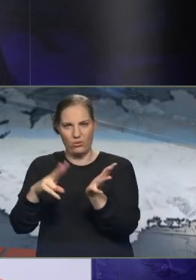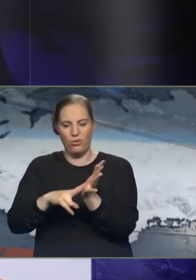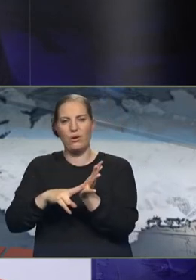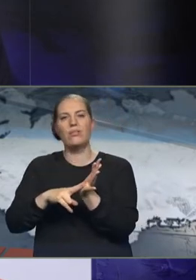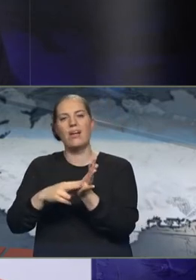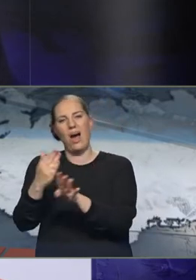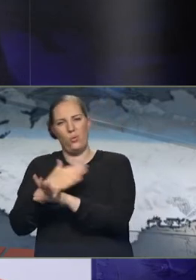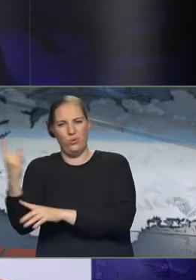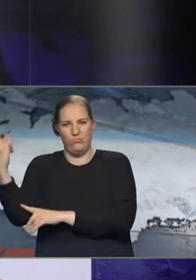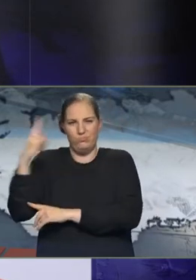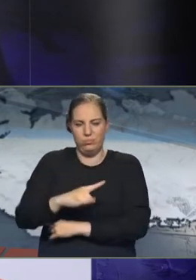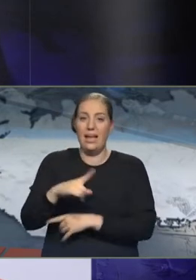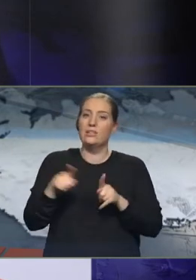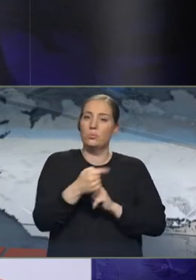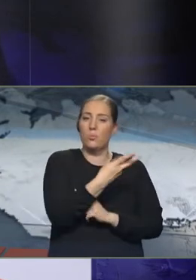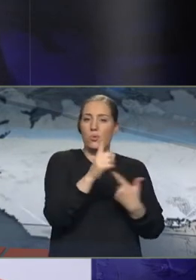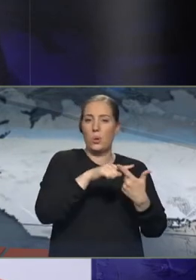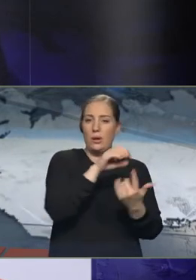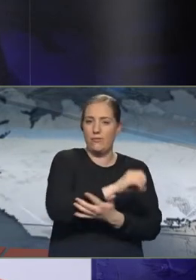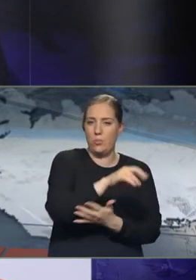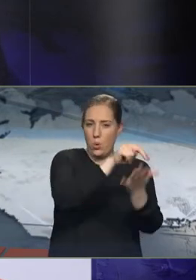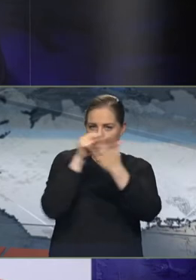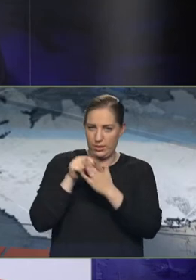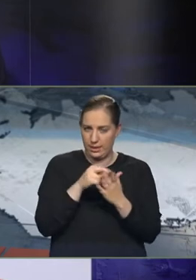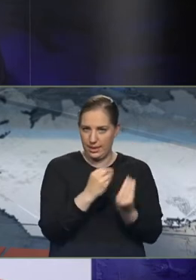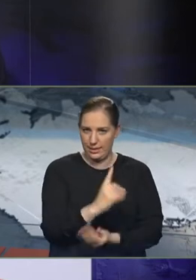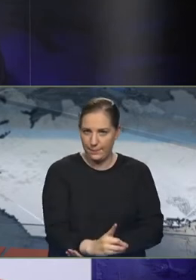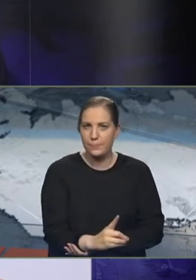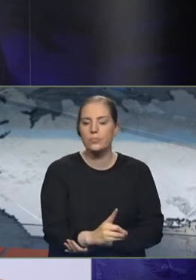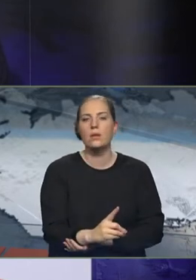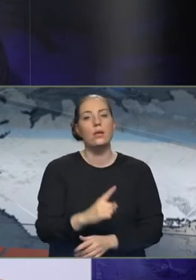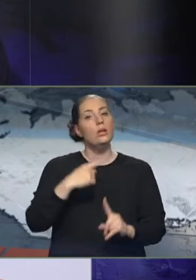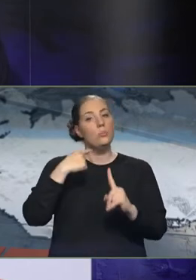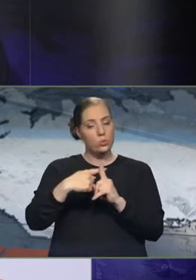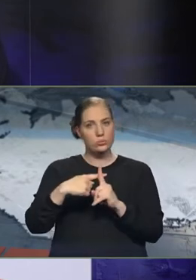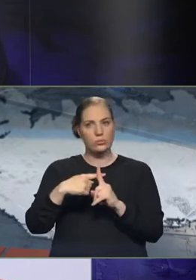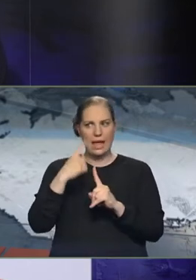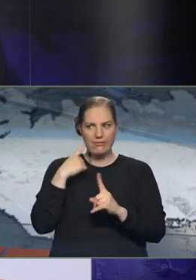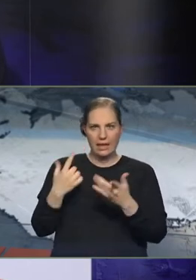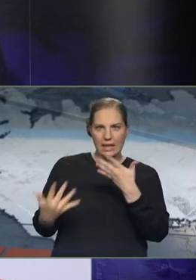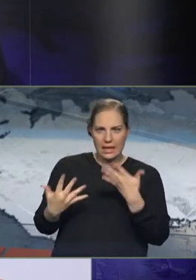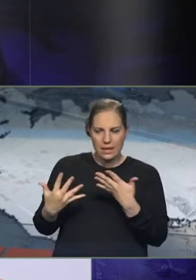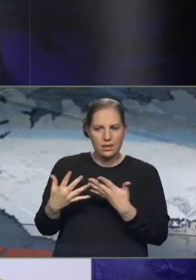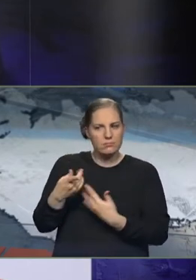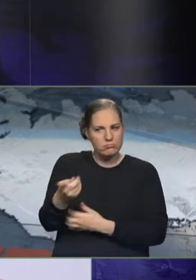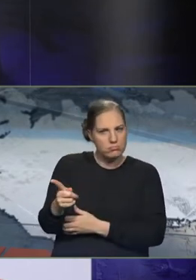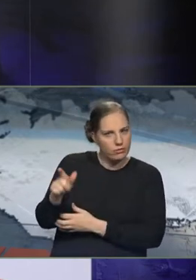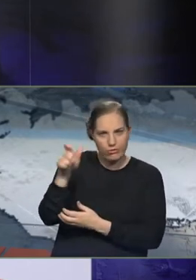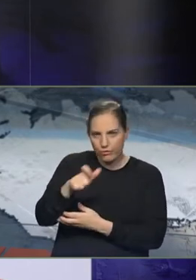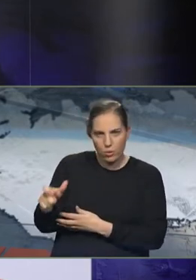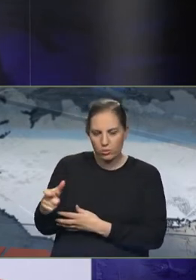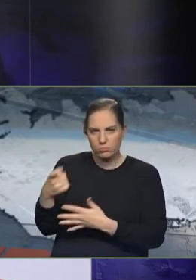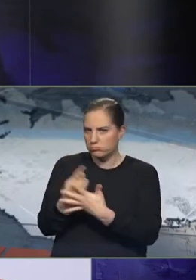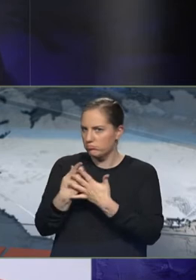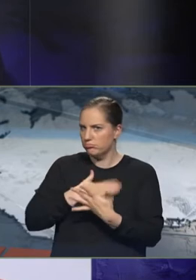eins og er gert í mjög mörgum Evrópu löndum og svíðan er hægt ef að vað við leikur á því til dæmis að fólk muni